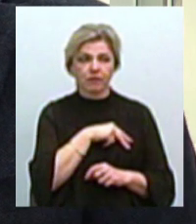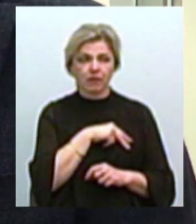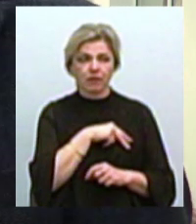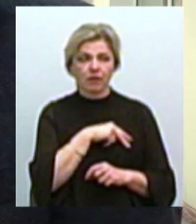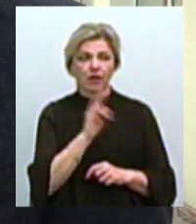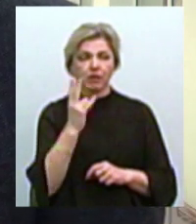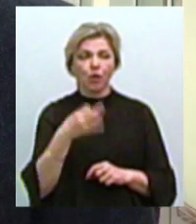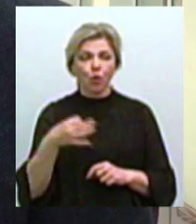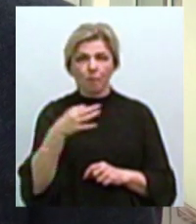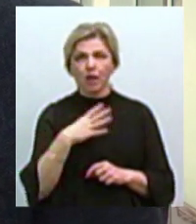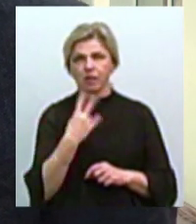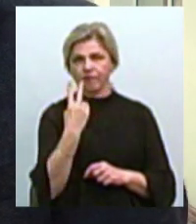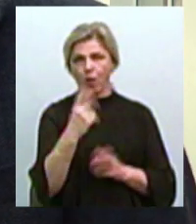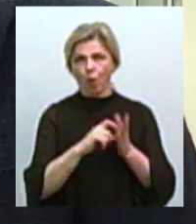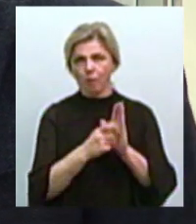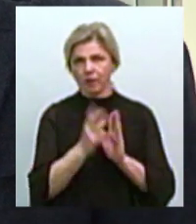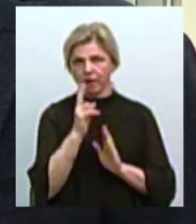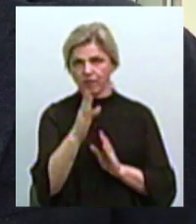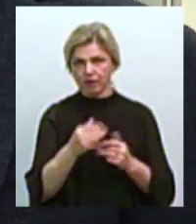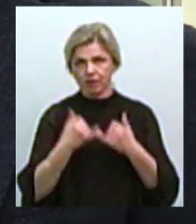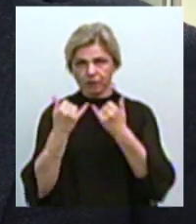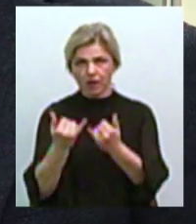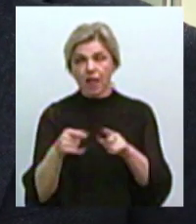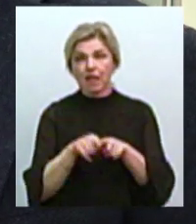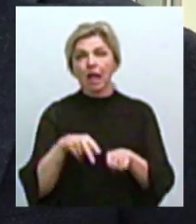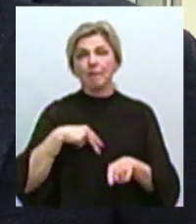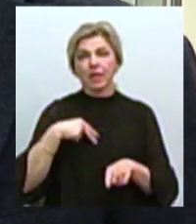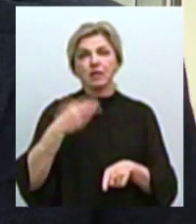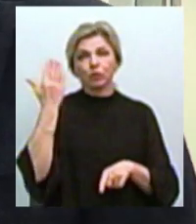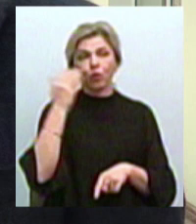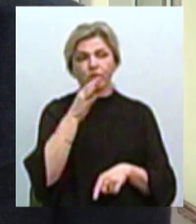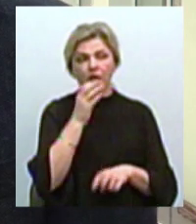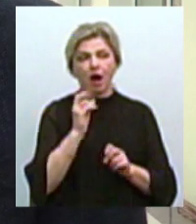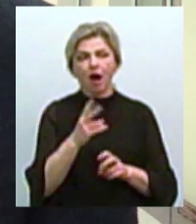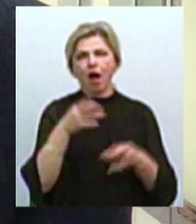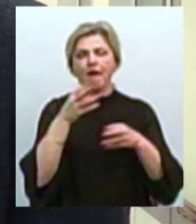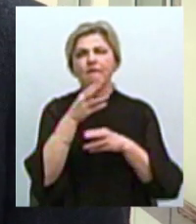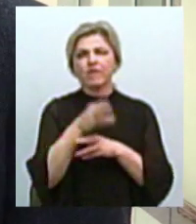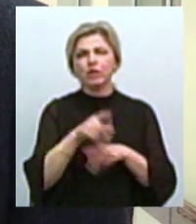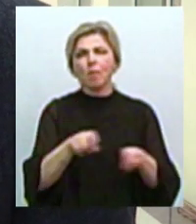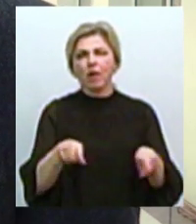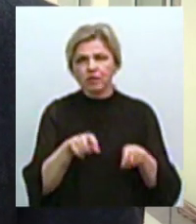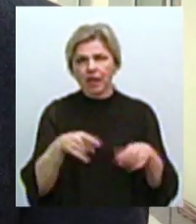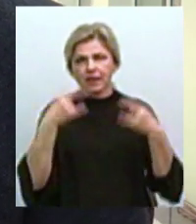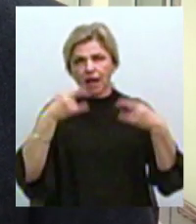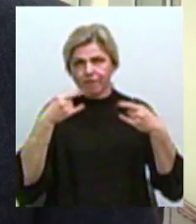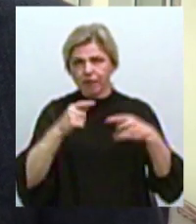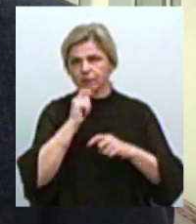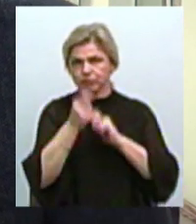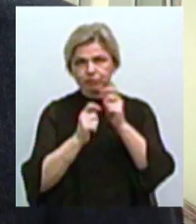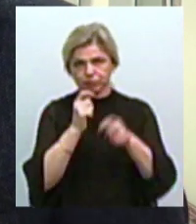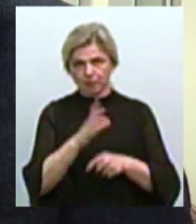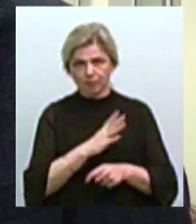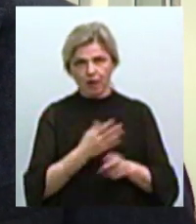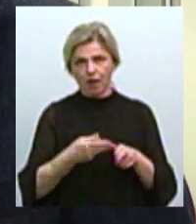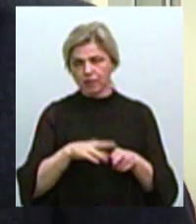області була одна кімнатна квартира. Такі призи на той час, як відеомагнітофони, телевізори. Це була дуже